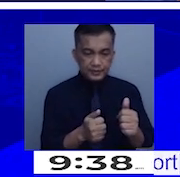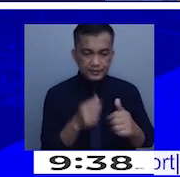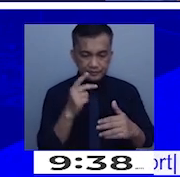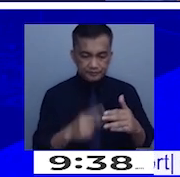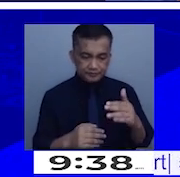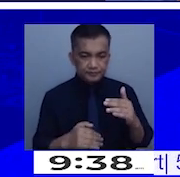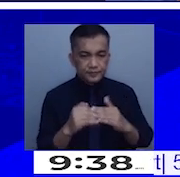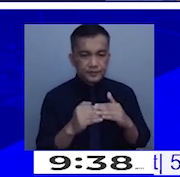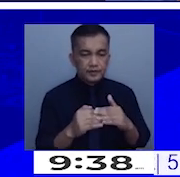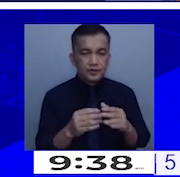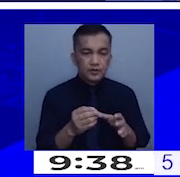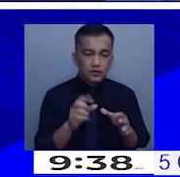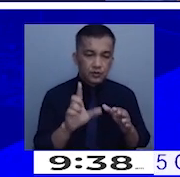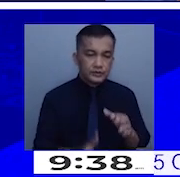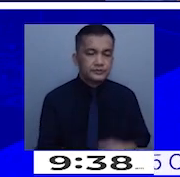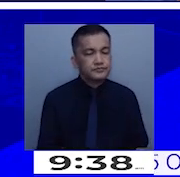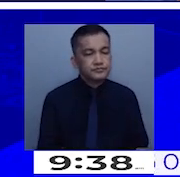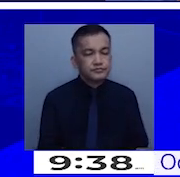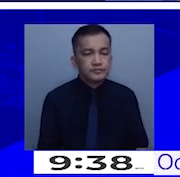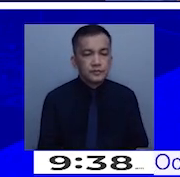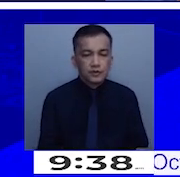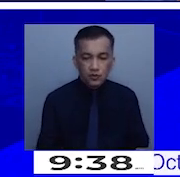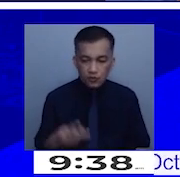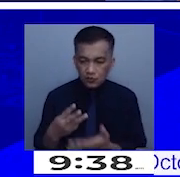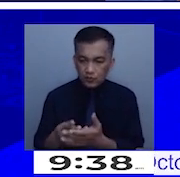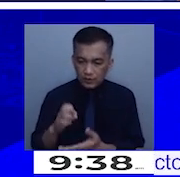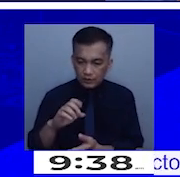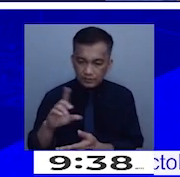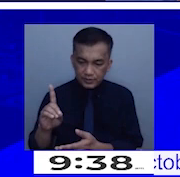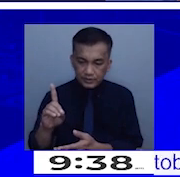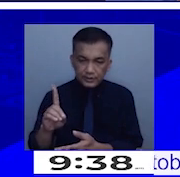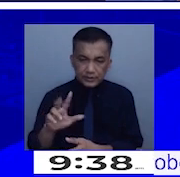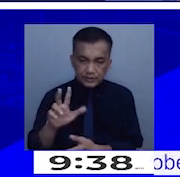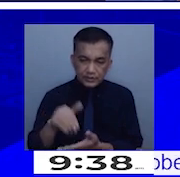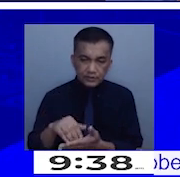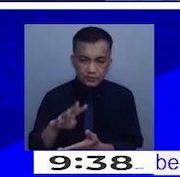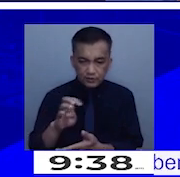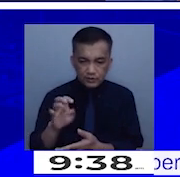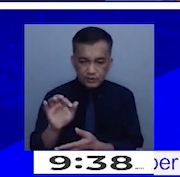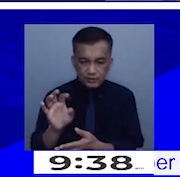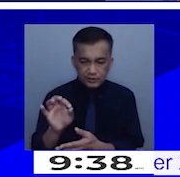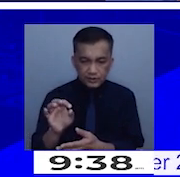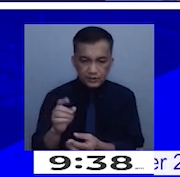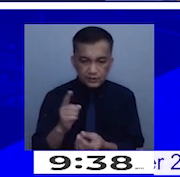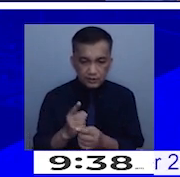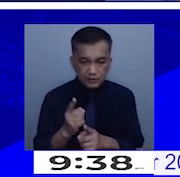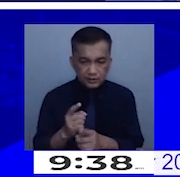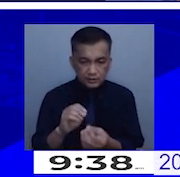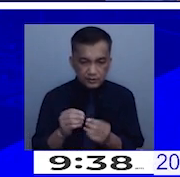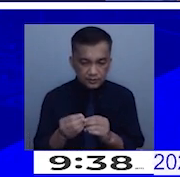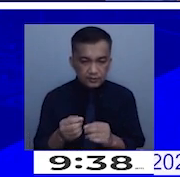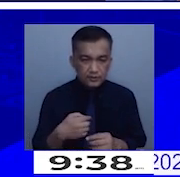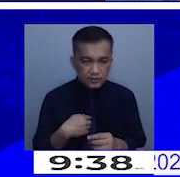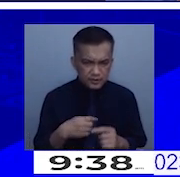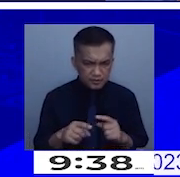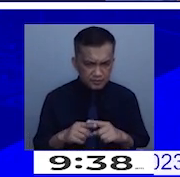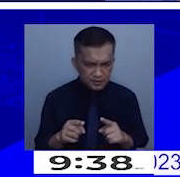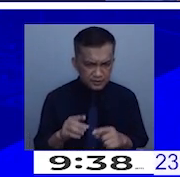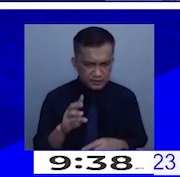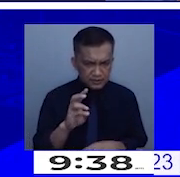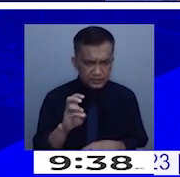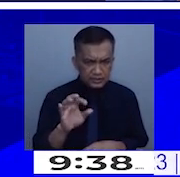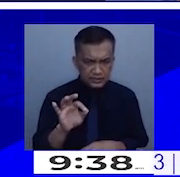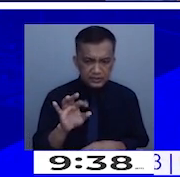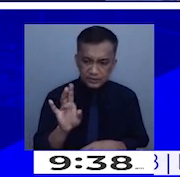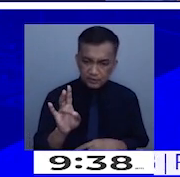mas mababa pa. Pagtapos sa well milled, 3,498 kung tama yung mga numbers ko. Pero 6,97